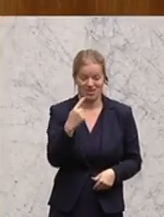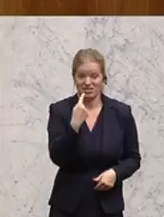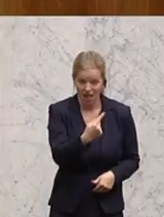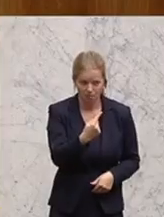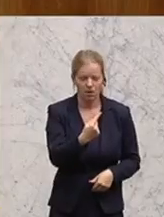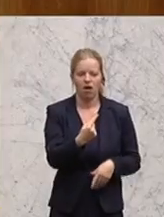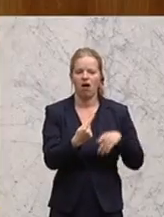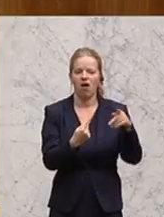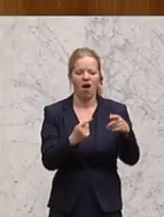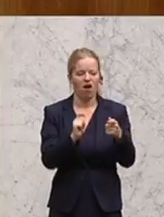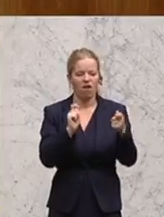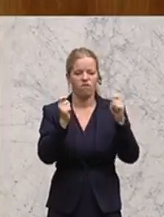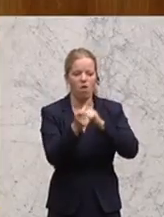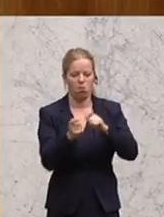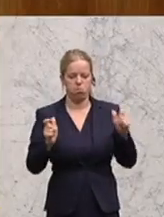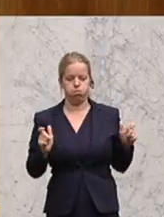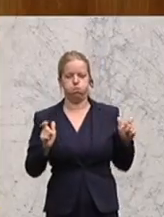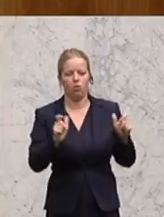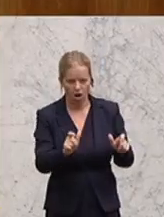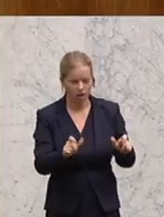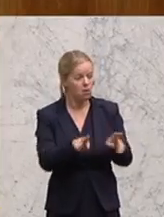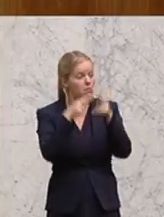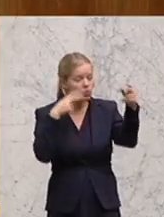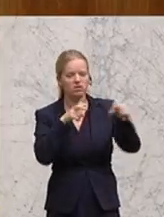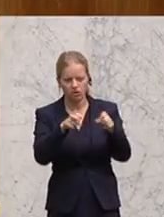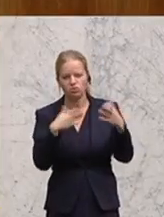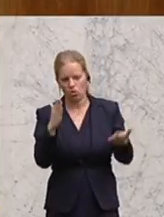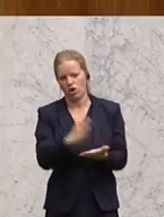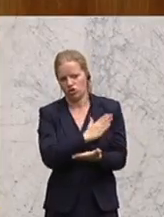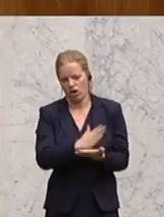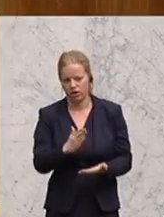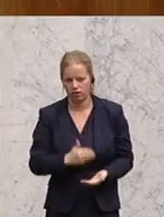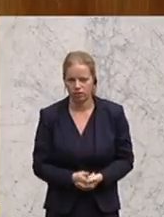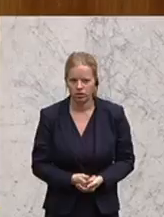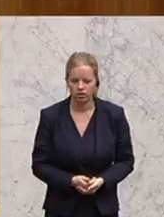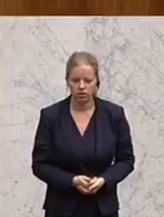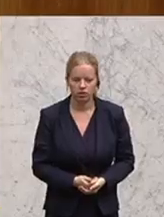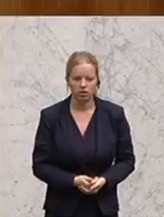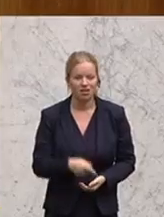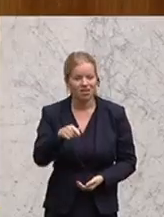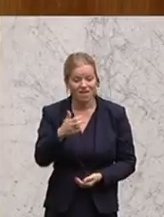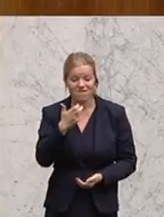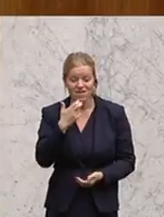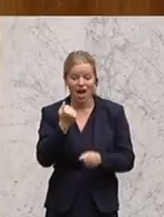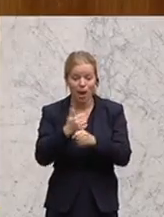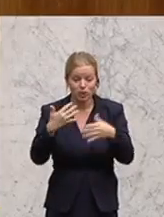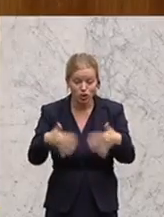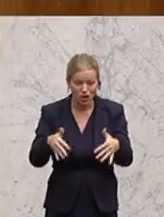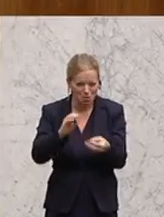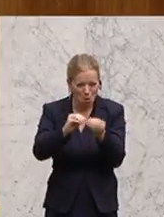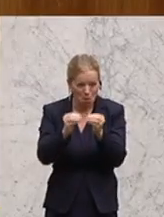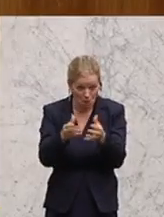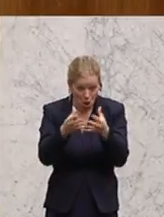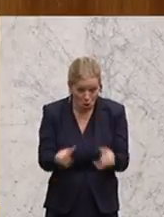dieser Bundesregierung. Wie intensiv unsere Bundesregierung an der Lösung des Problems der Rekordarbeitslosigkeit arbeitet,